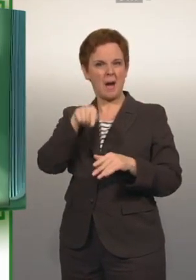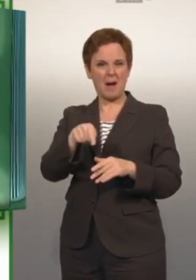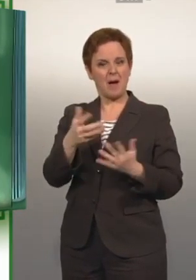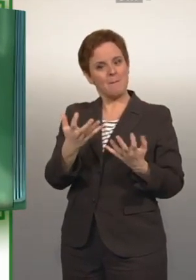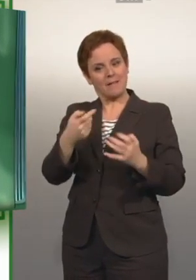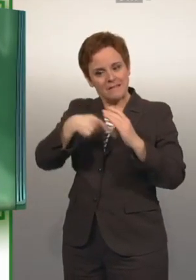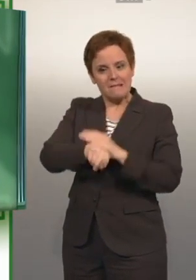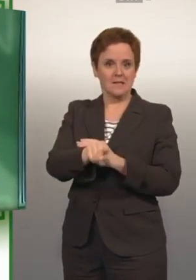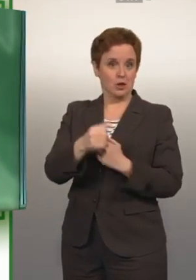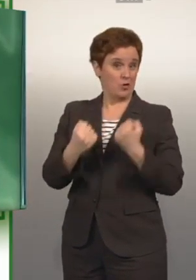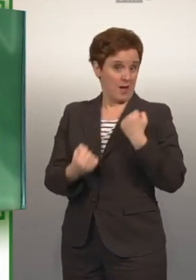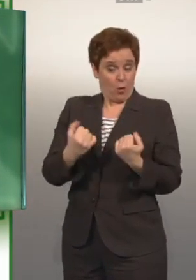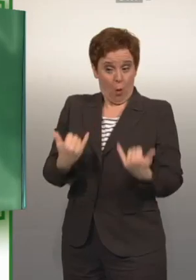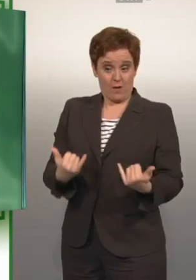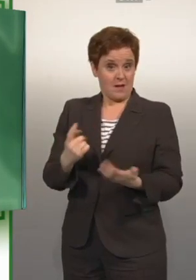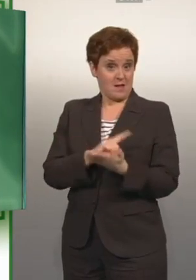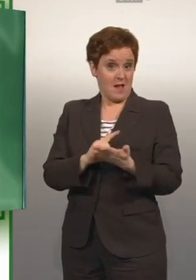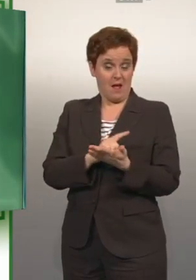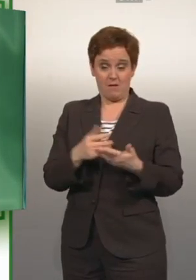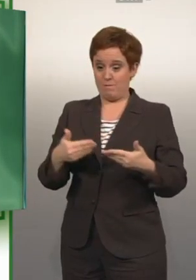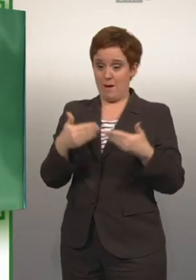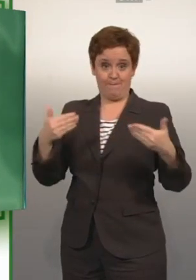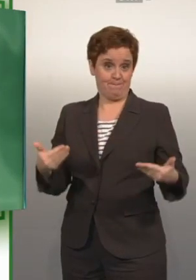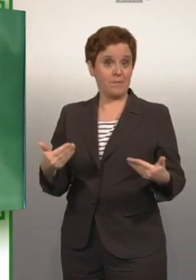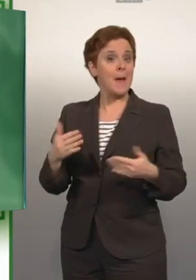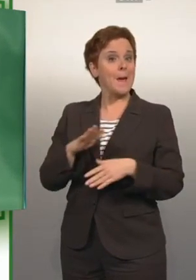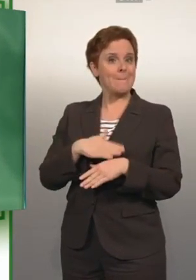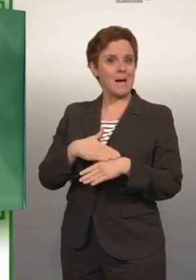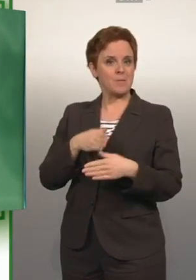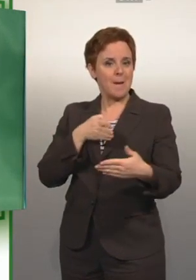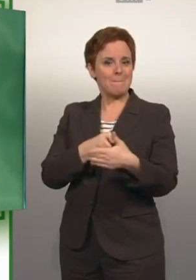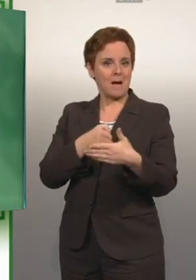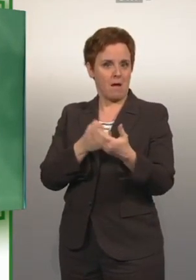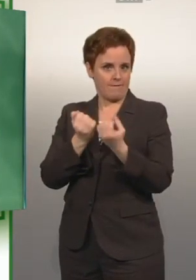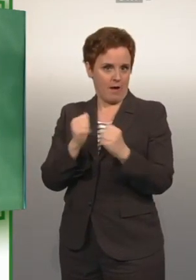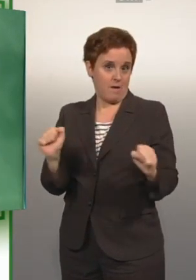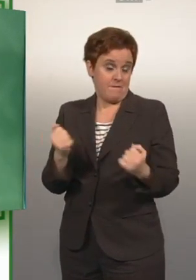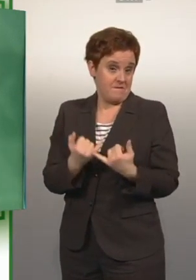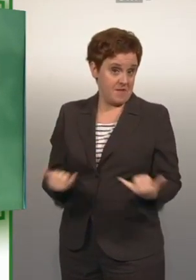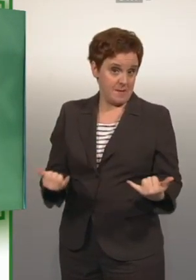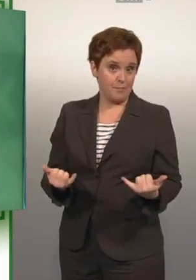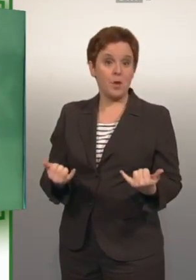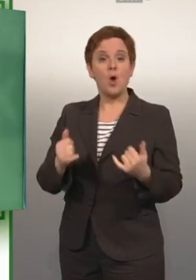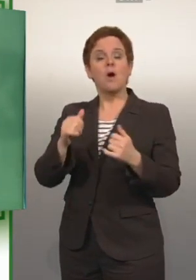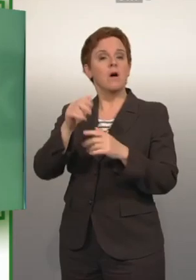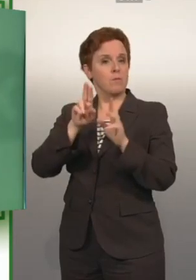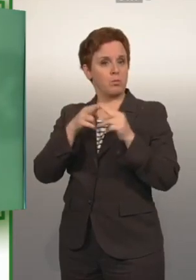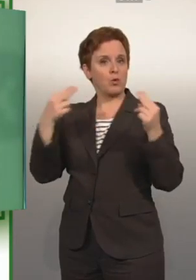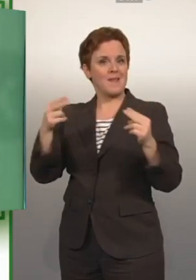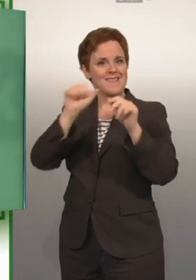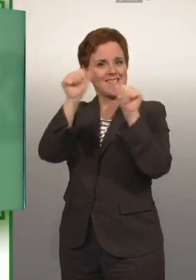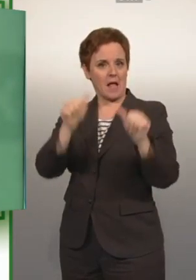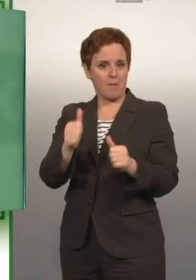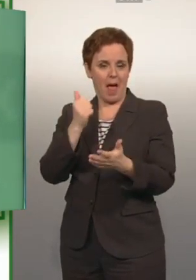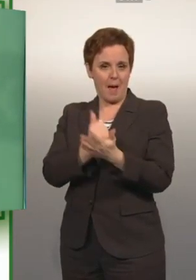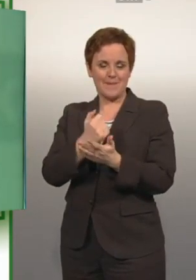die praktischen Anforderungen des heutigen Lebens unter einen Hut zu bekommen, zum Beispiel die Barrierefreiheit. Das Bundesdenkmalamt schreibt uns dazu,